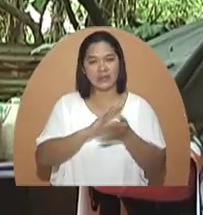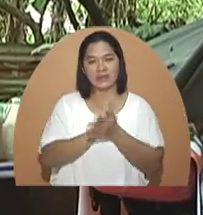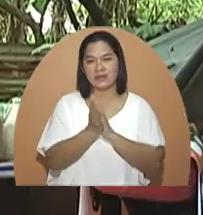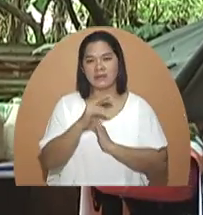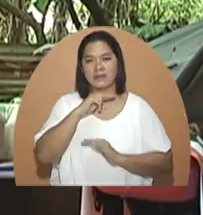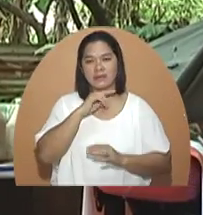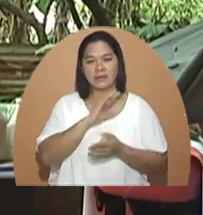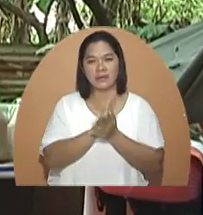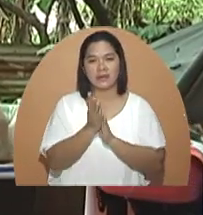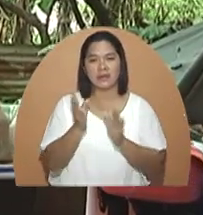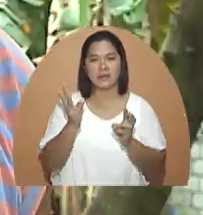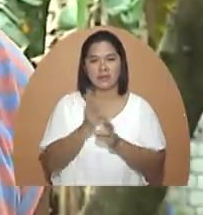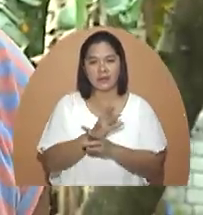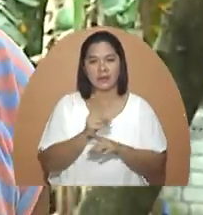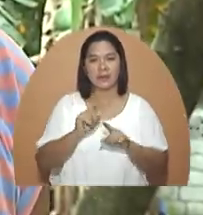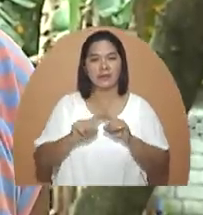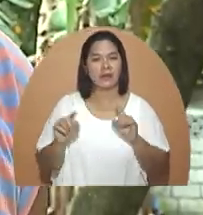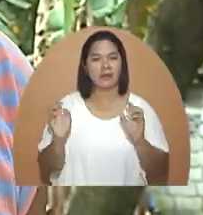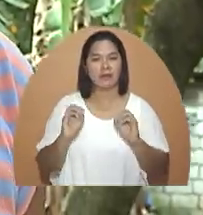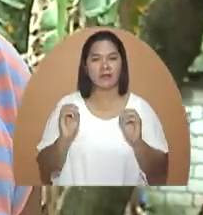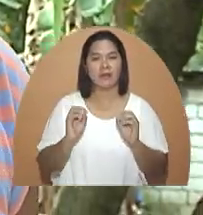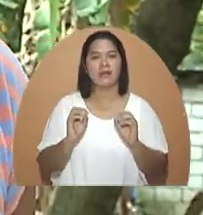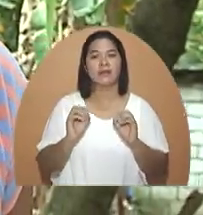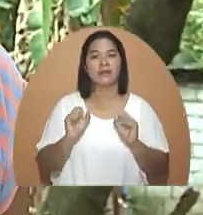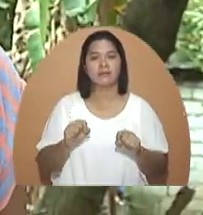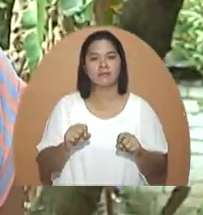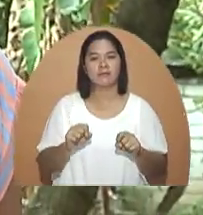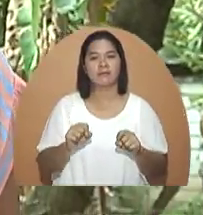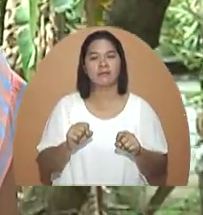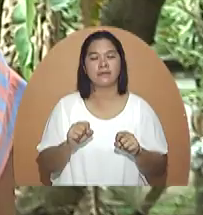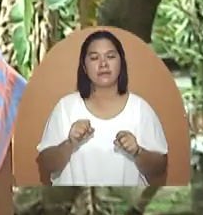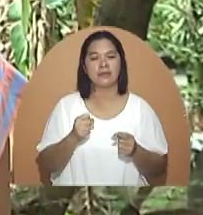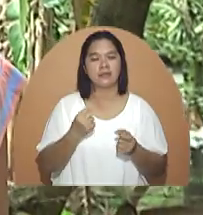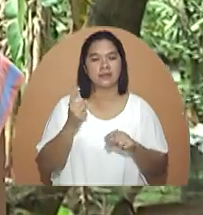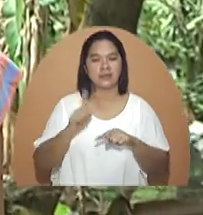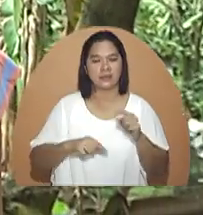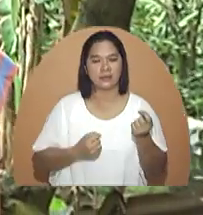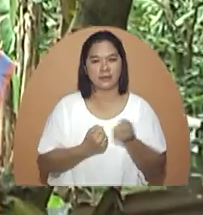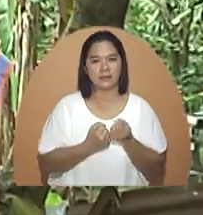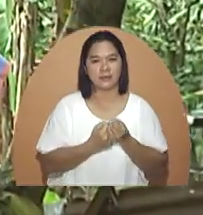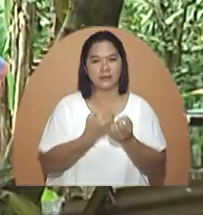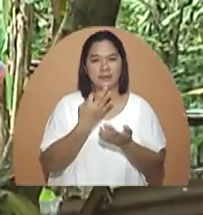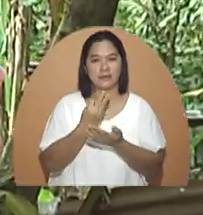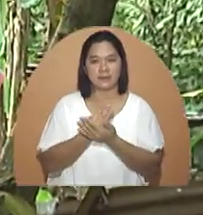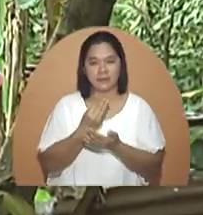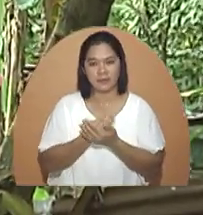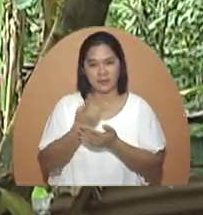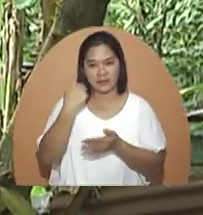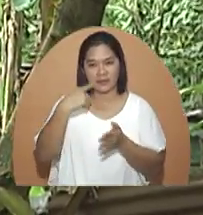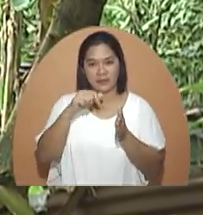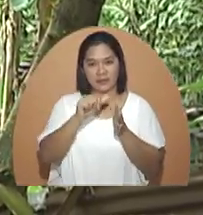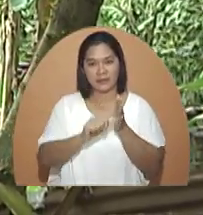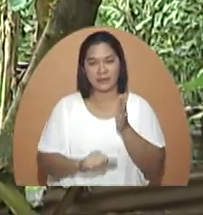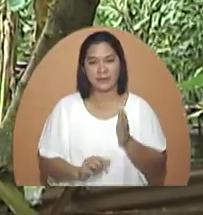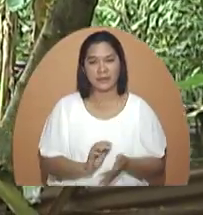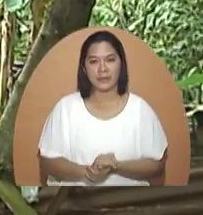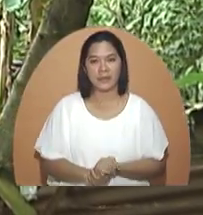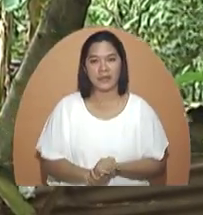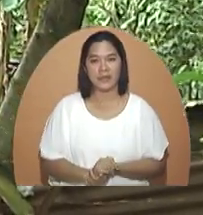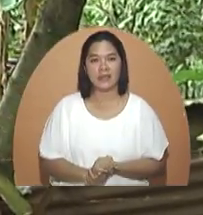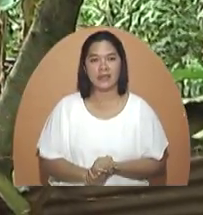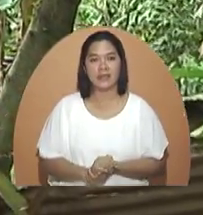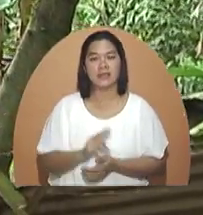ito lumalapa. Pero wala silang sapat na kakayahan para tustosan ang gastusin para sa pagpapa-opera.